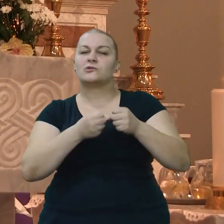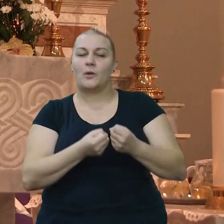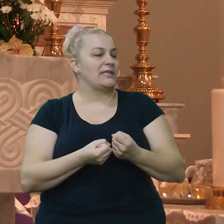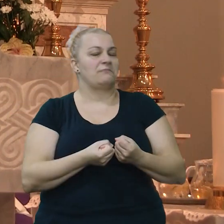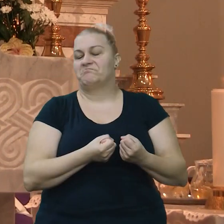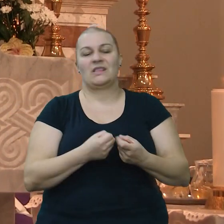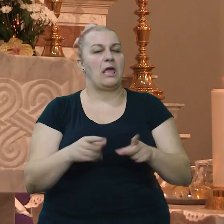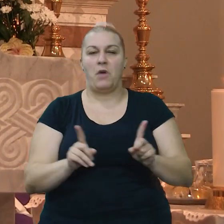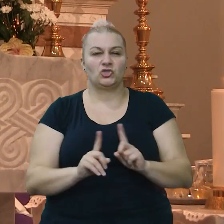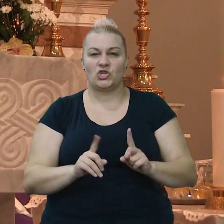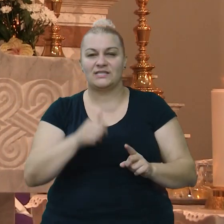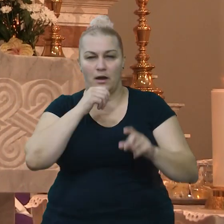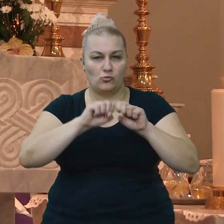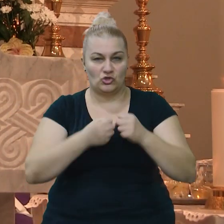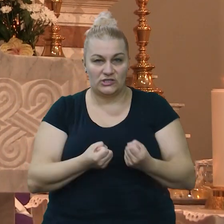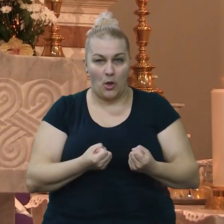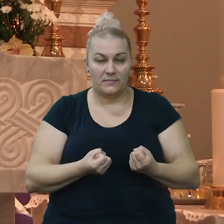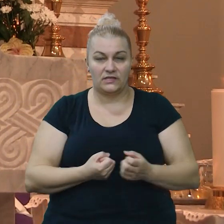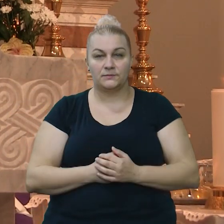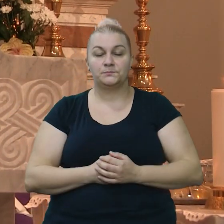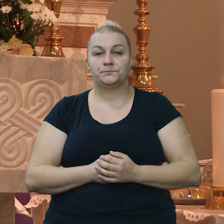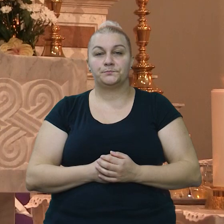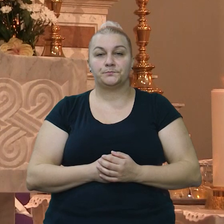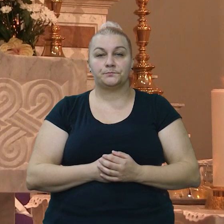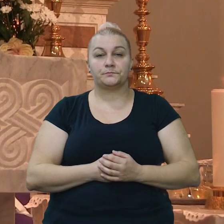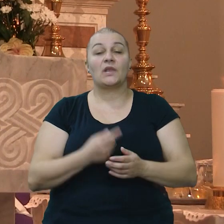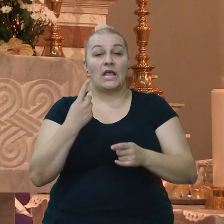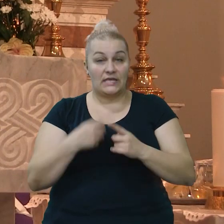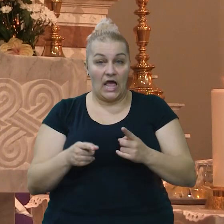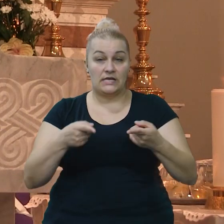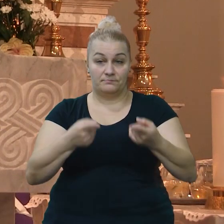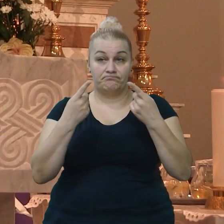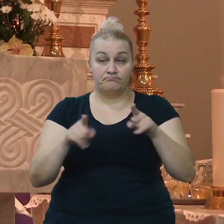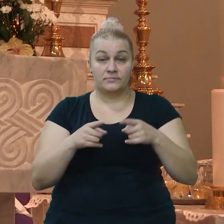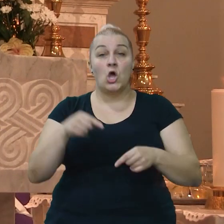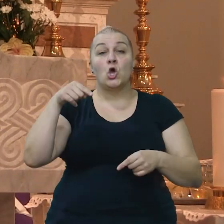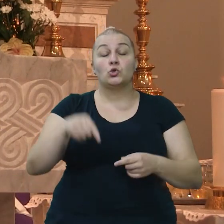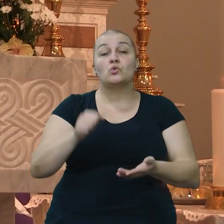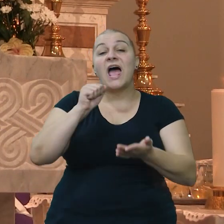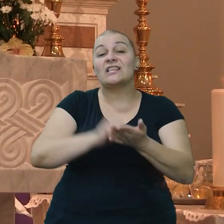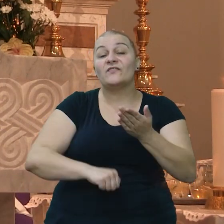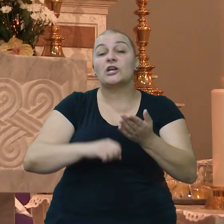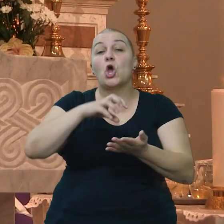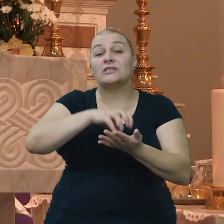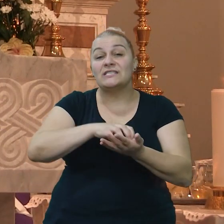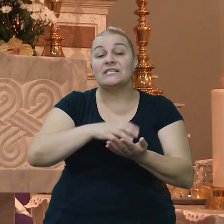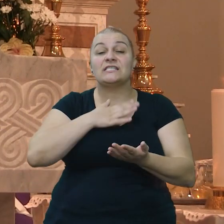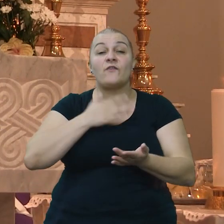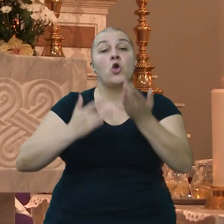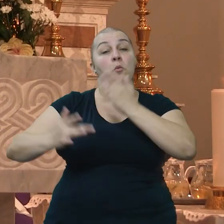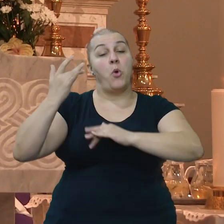nema šanse. Jer... Ko na tvrdoj stini svoju